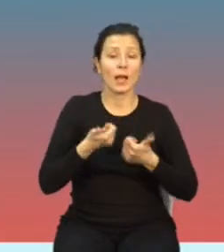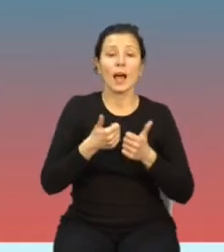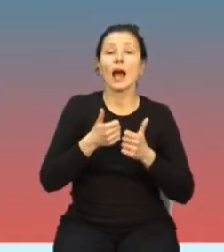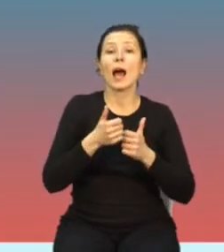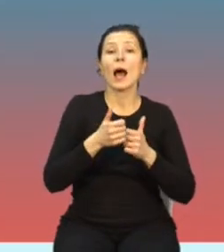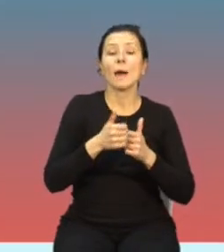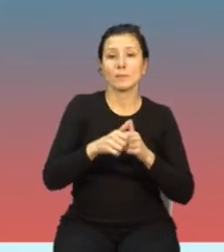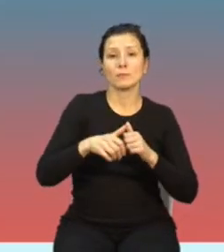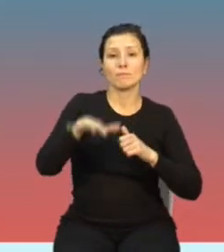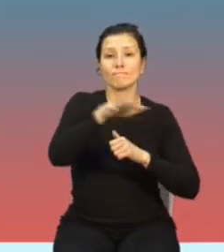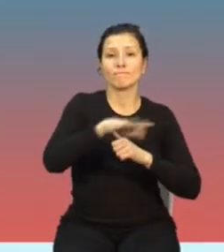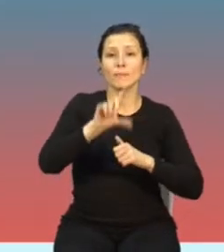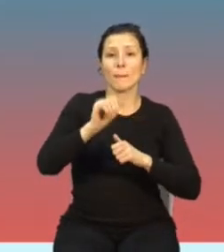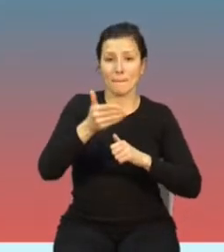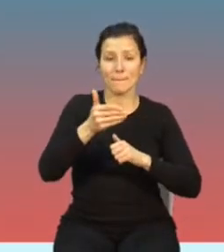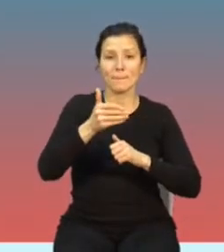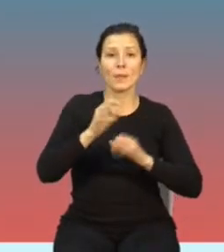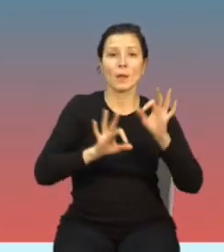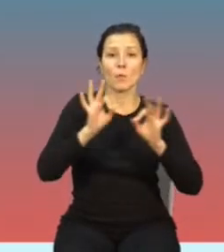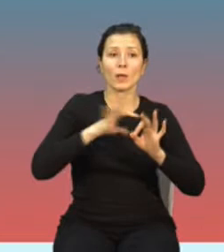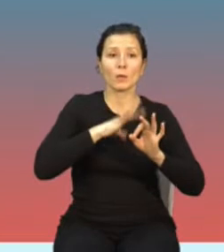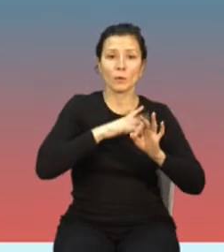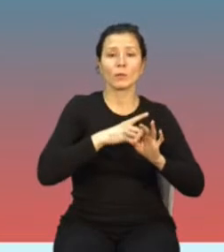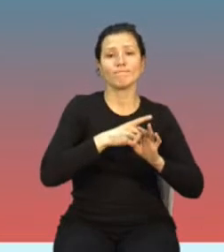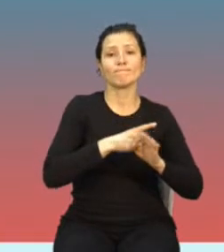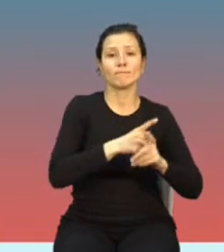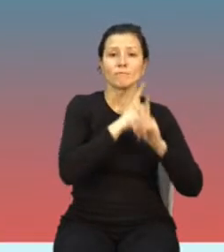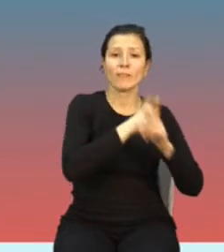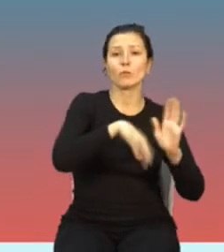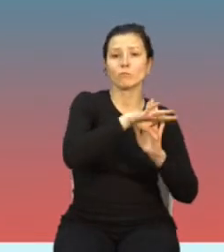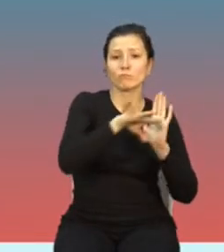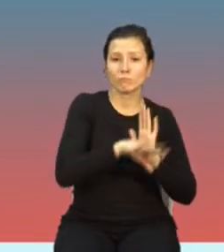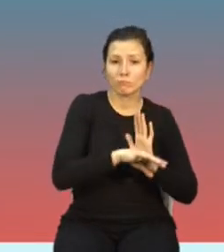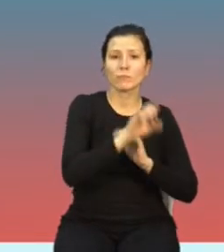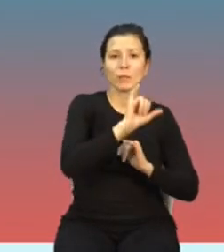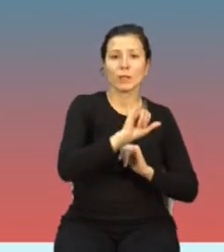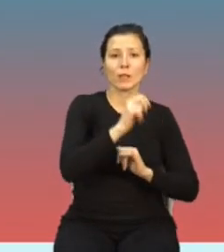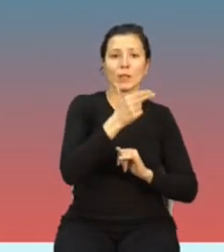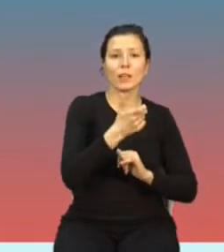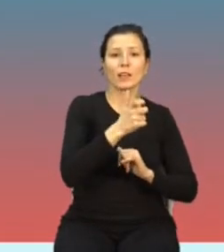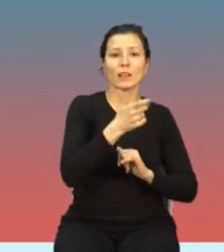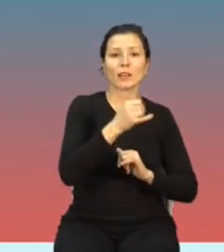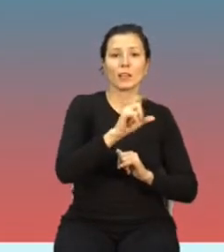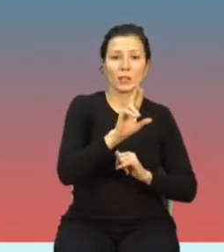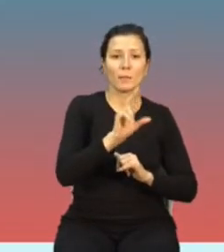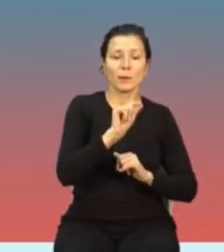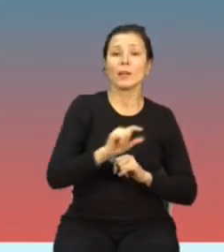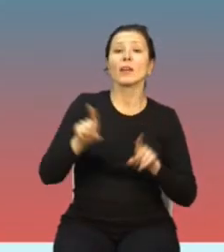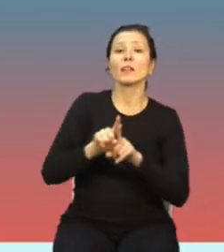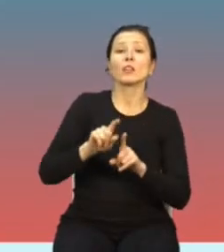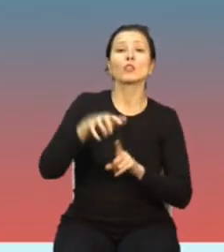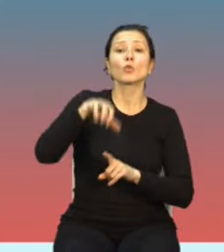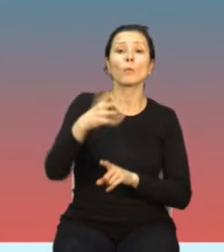z wytycznymi i KNIRP, a w przypadku 5G, ich zdaniem, oczekuje się, że ogólna ekspozycja